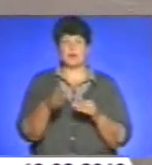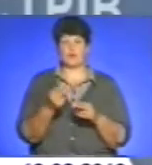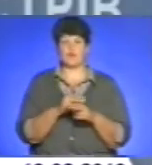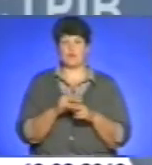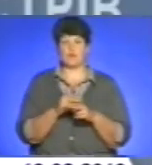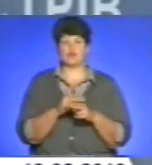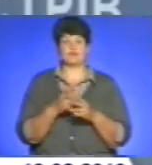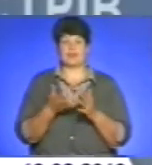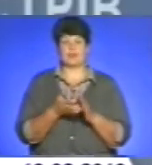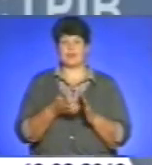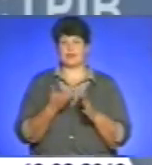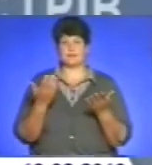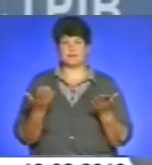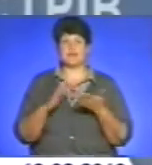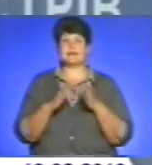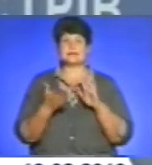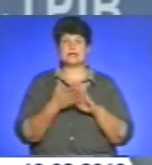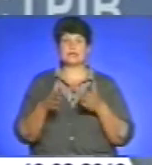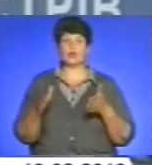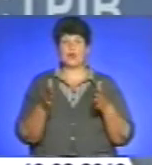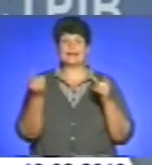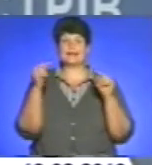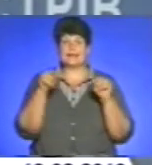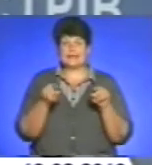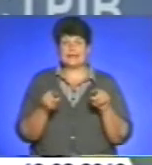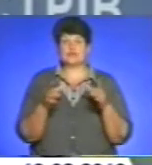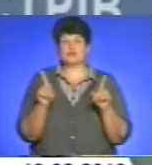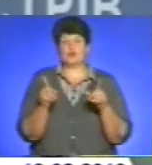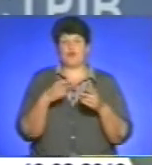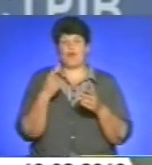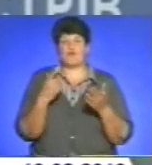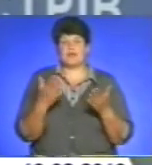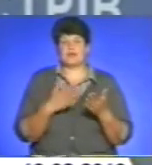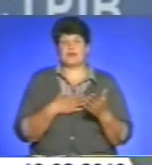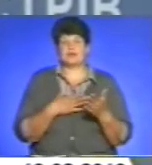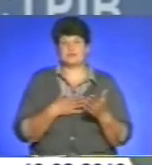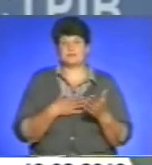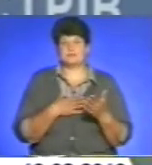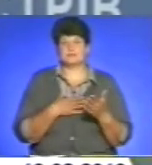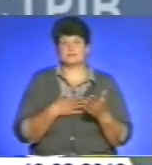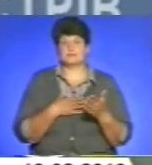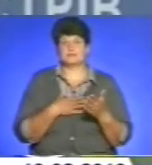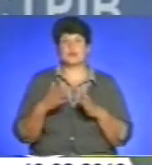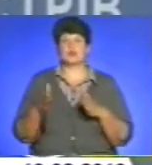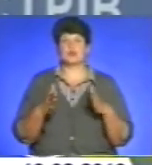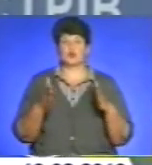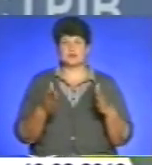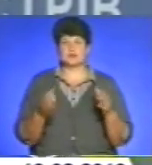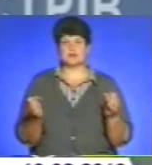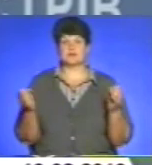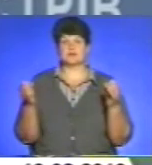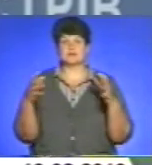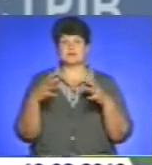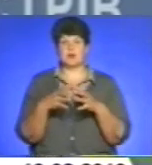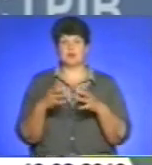Стан доріг такий, що, як образно кажуть наші дорожники, їх зібрали докупи.